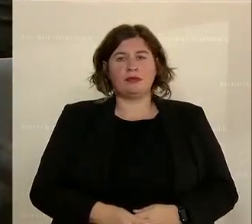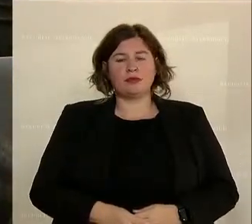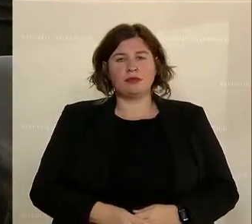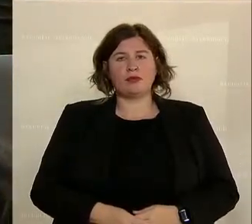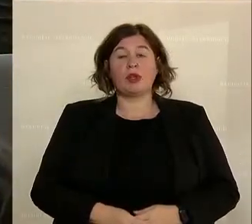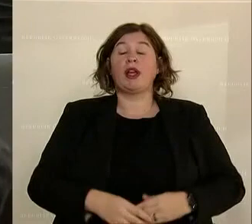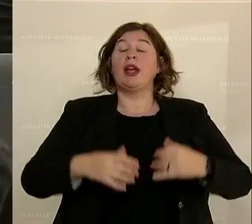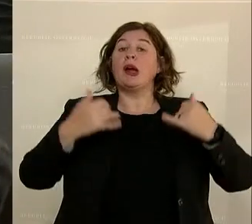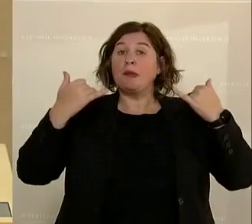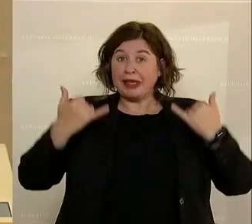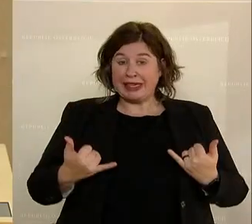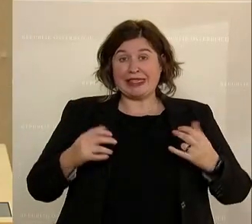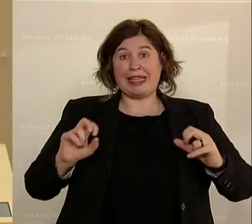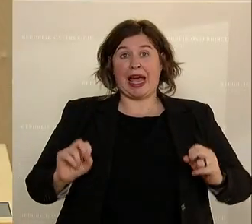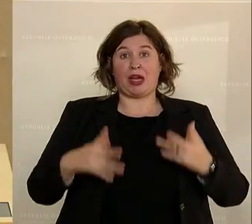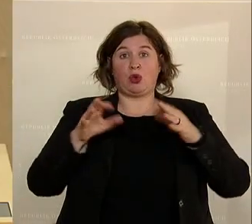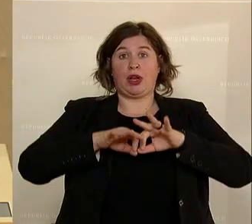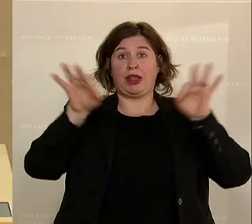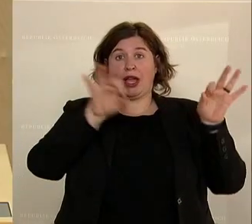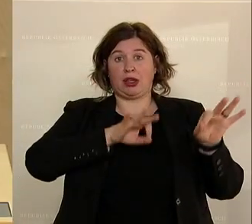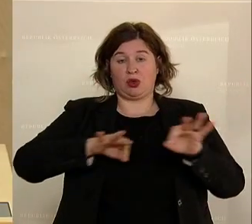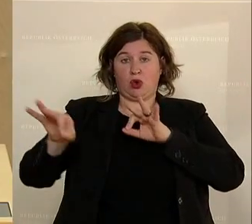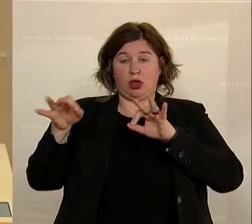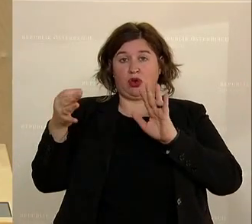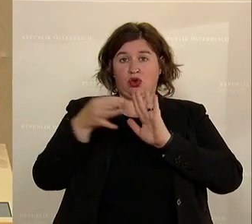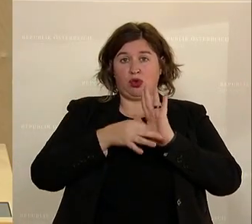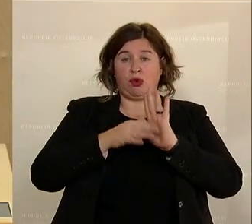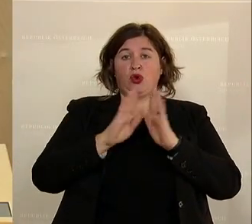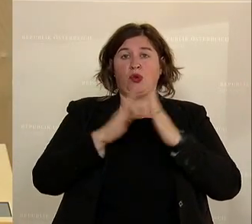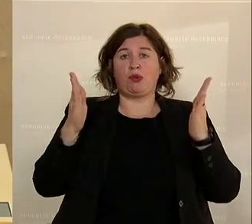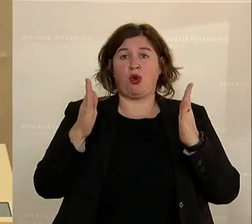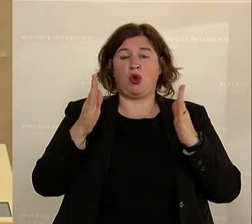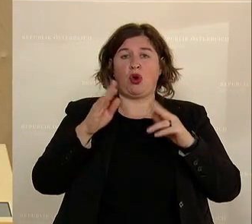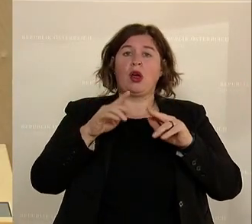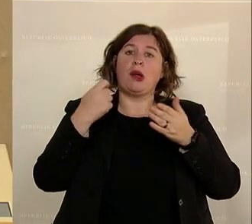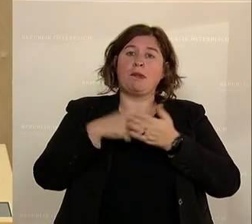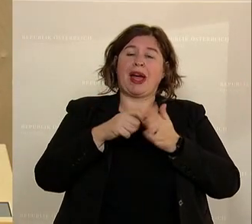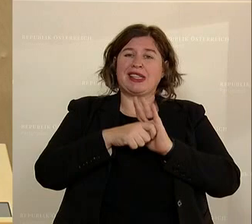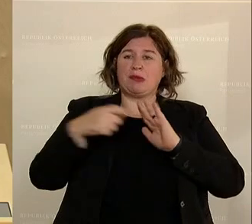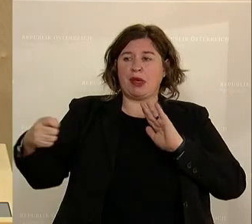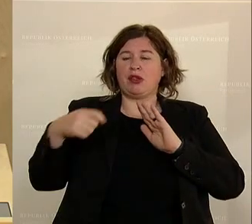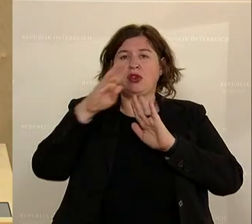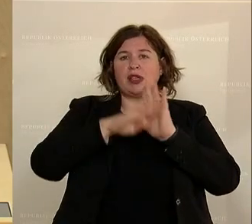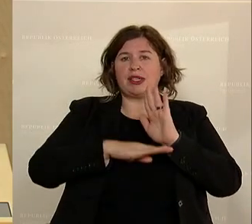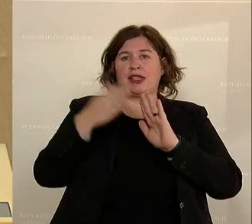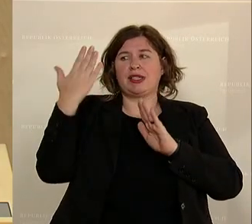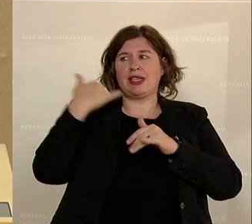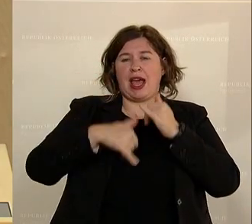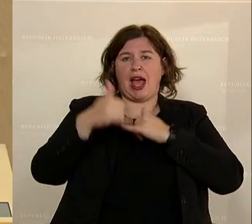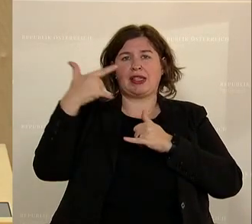Nun aber zu dem aktuellen Tagesordnungspunkt zur Buchpreisbindung, ein Gesetz, das im Jahr 2000 unter freiheitlicher